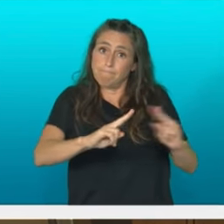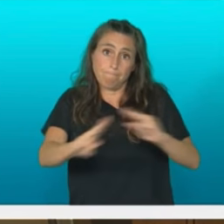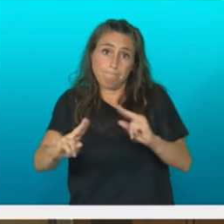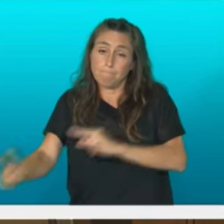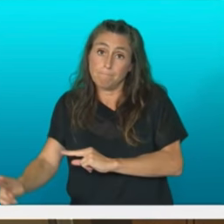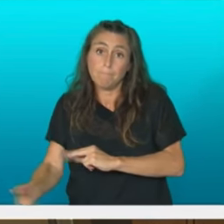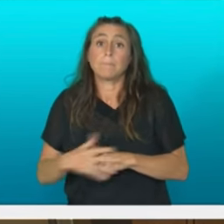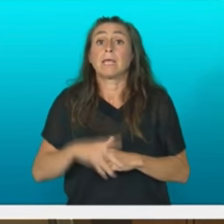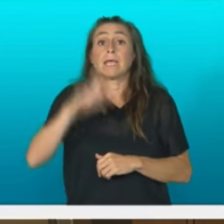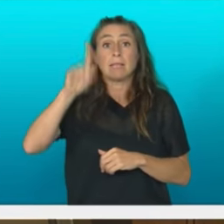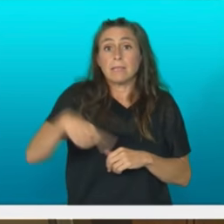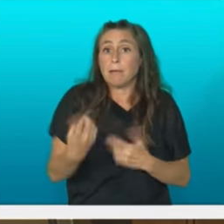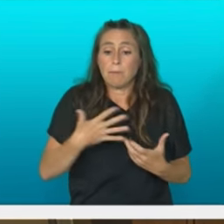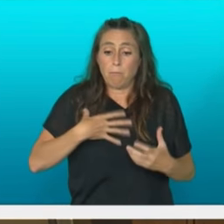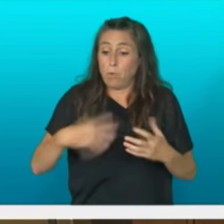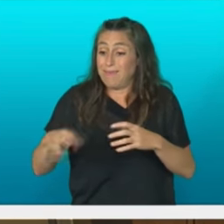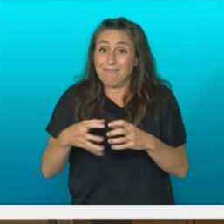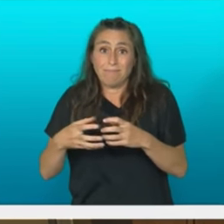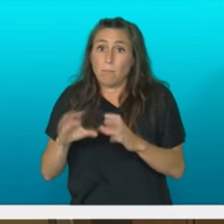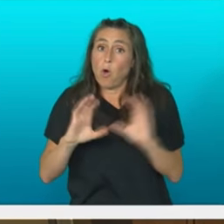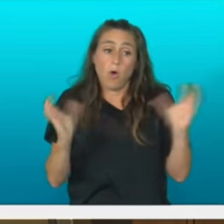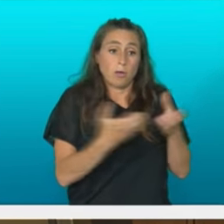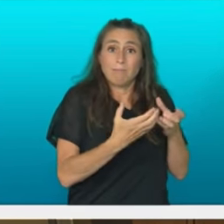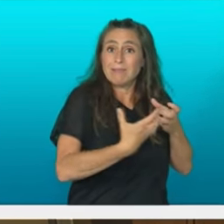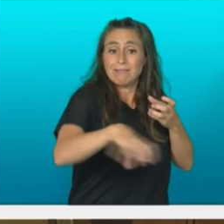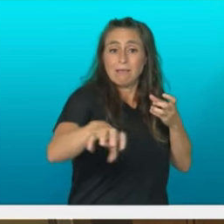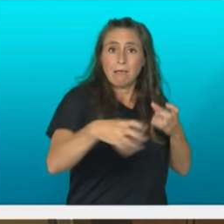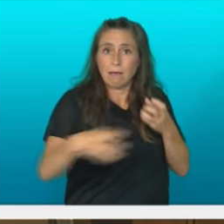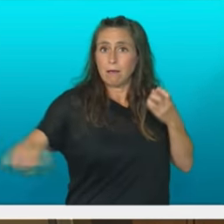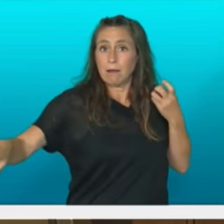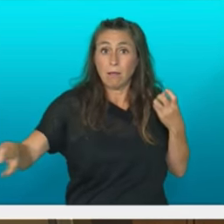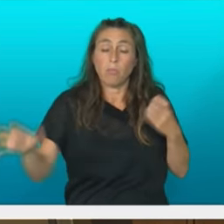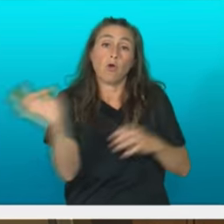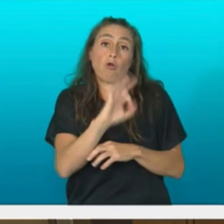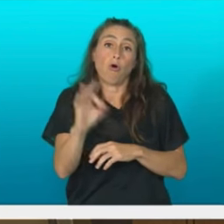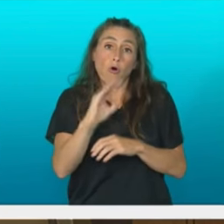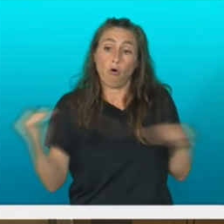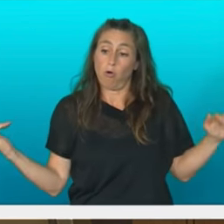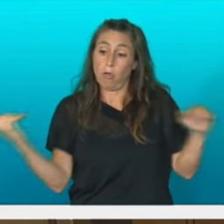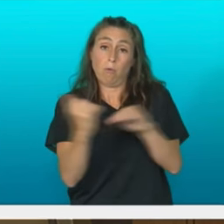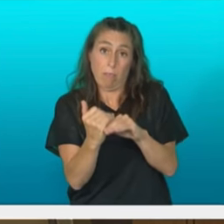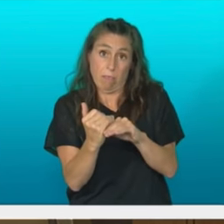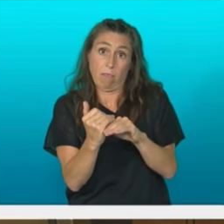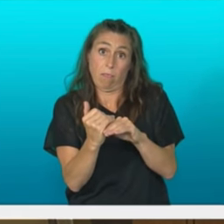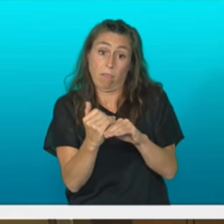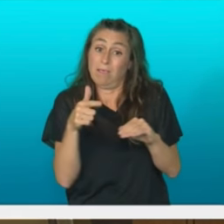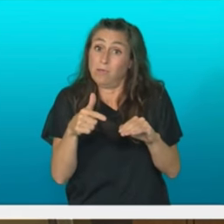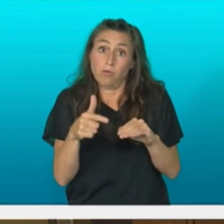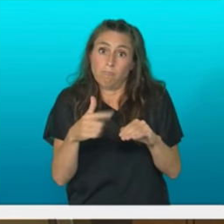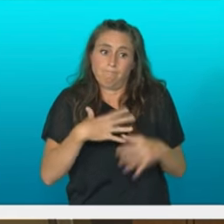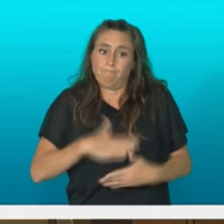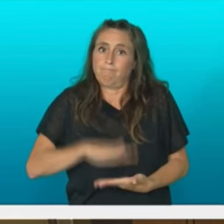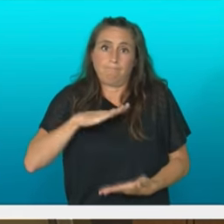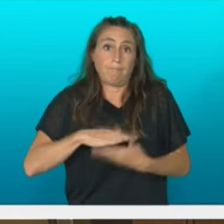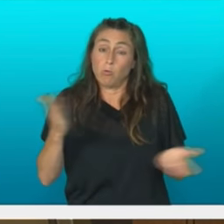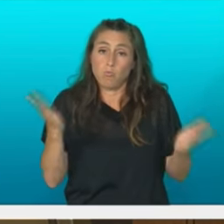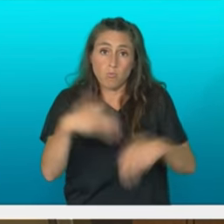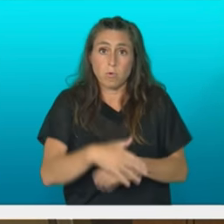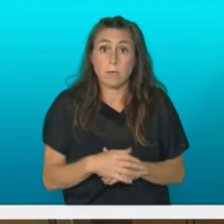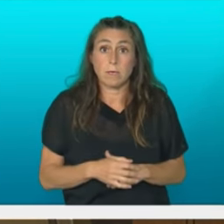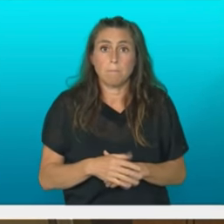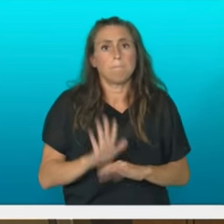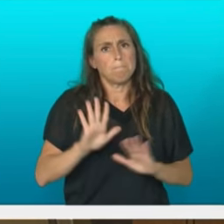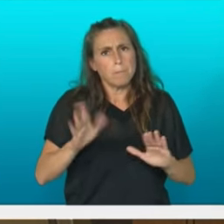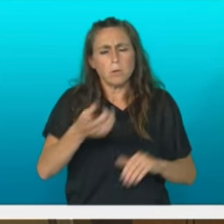ezberdinez edo erabakin nagusiak hemen ez zin hartzea zarina izetesteak beste baina gure ustez erri honek badu